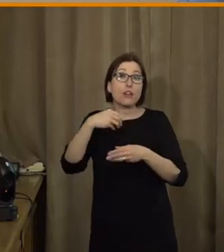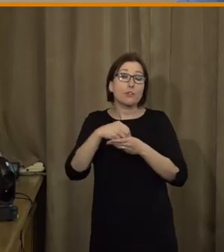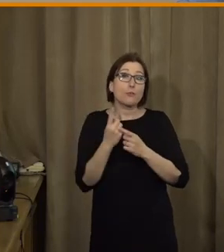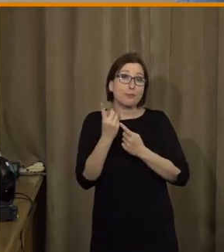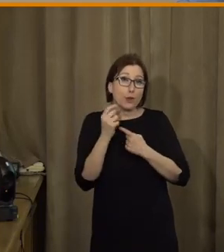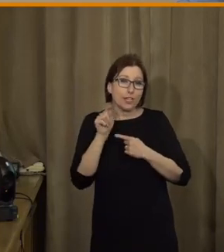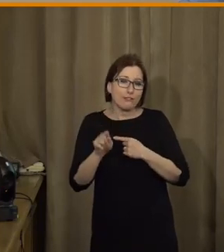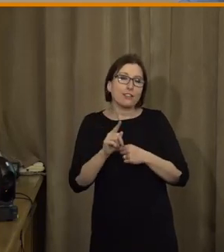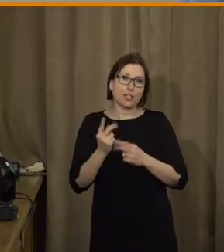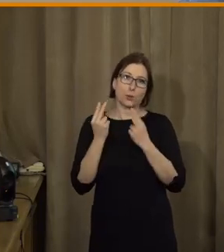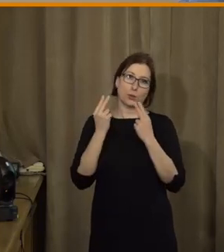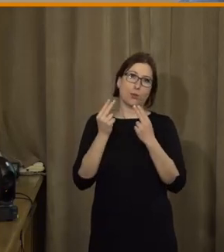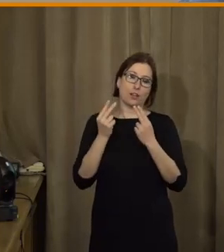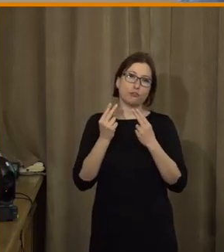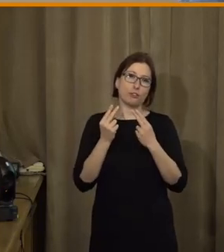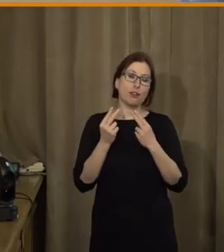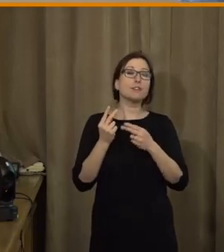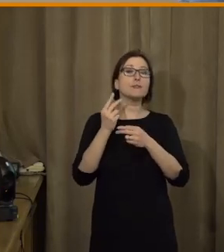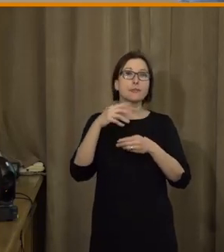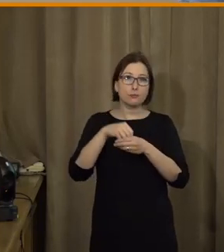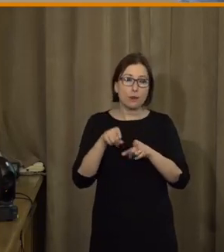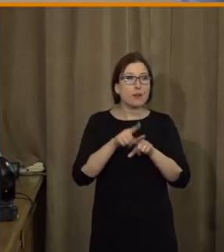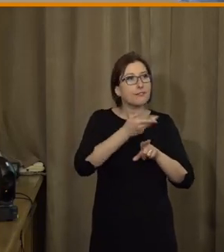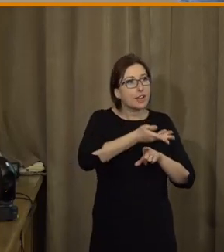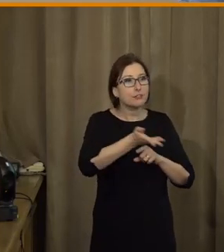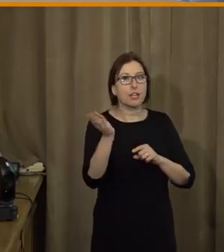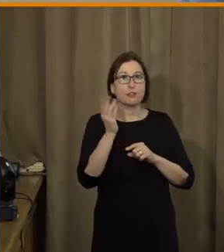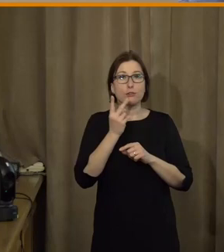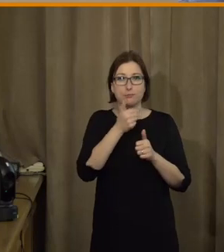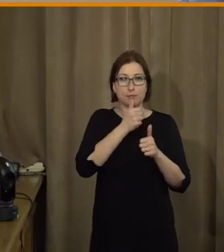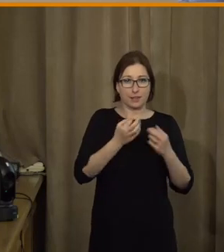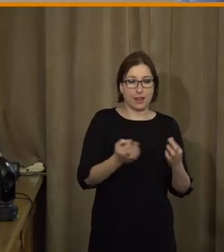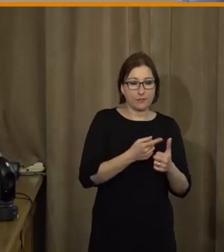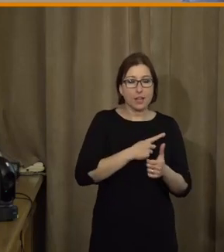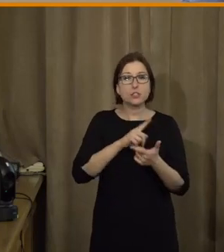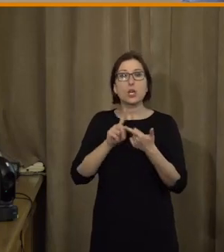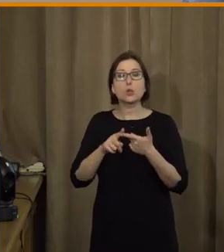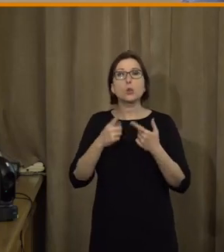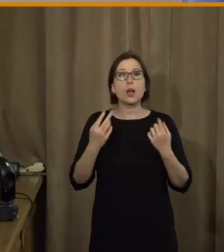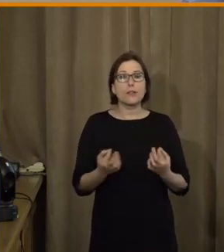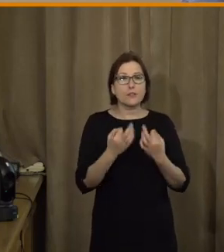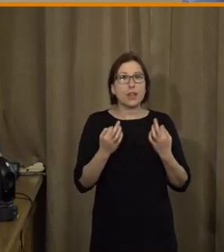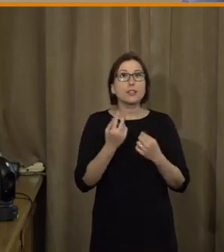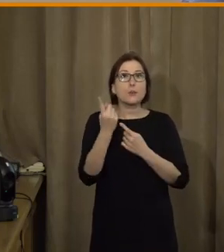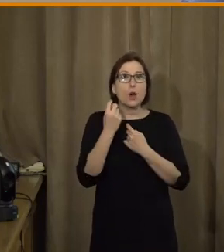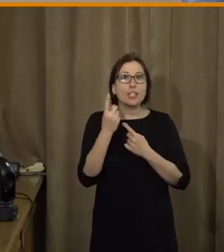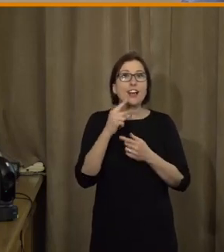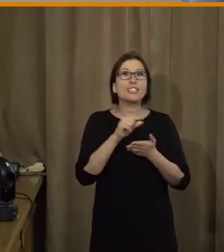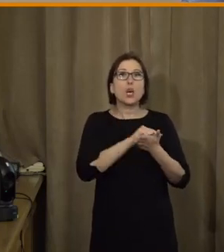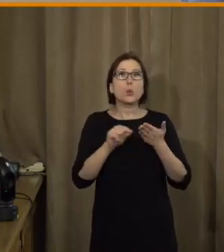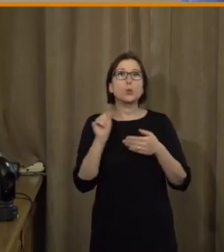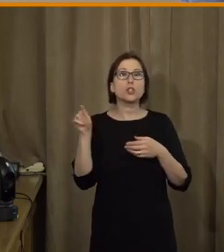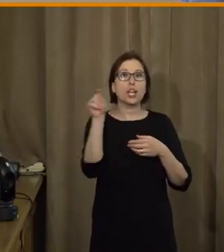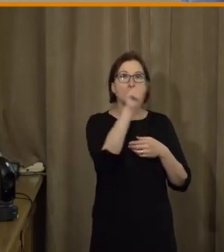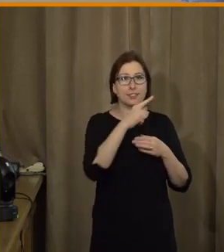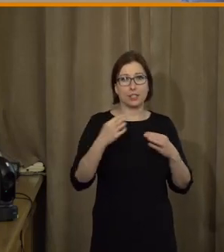samozřejmě po všech liních, jo, to znamená veřejnost to je jedna věc, ale pak tam je taky zásadní motivace těch úředníků. To